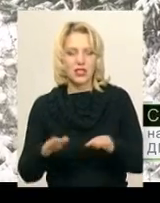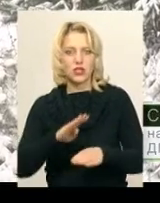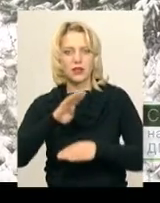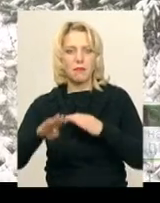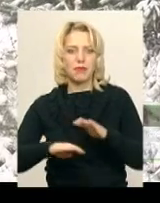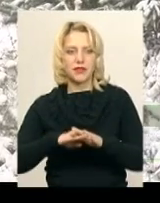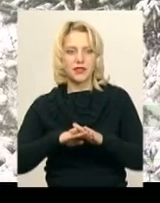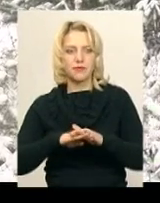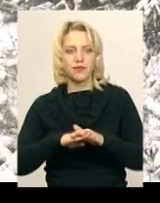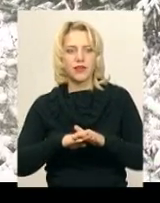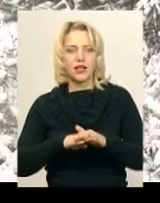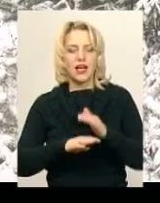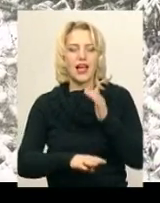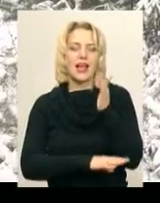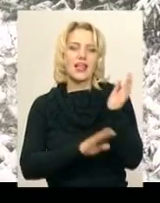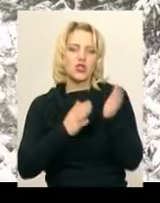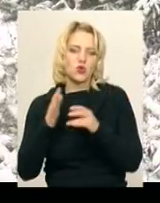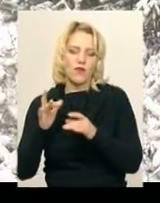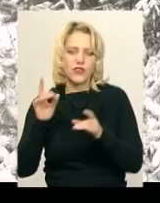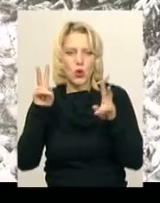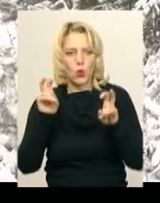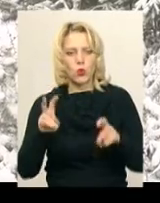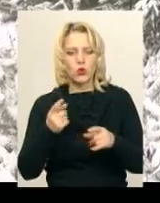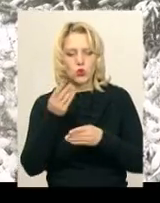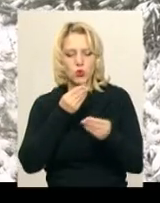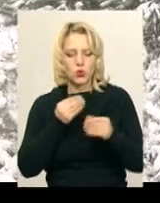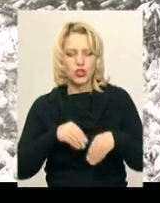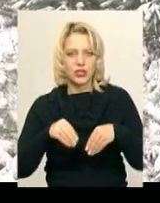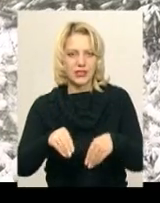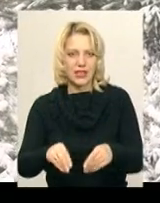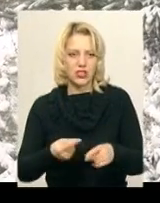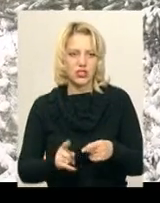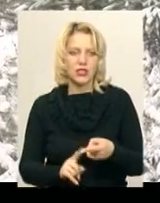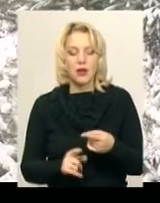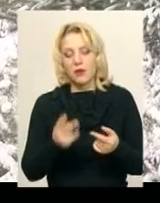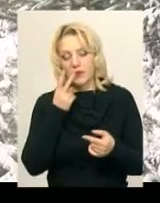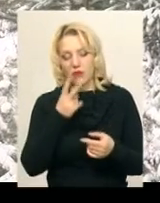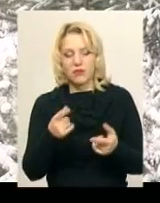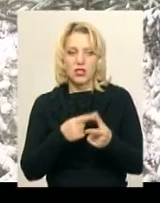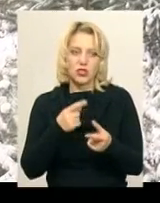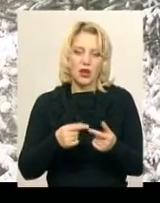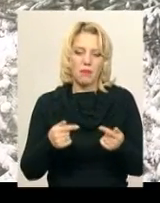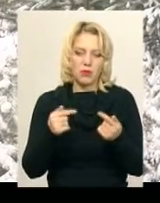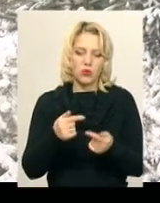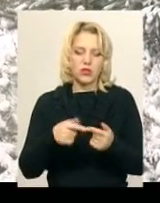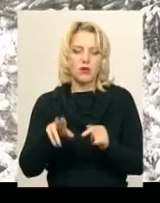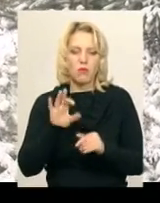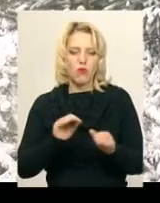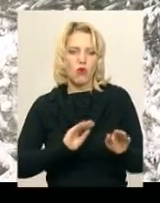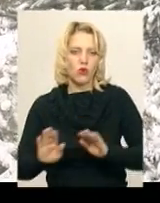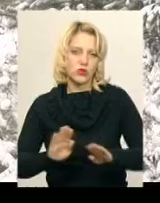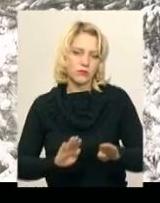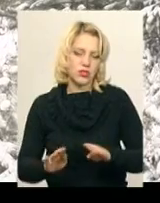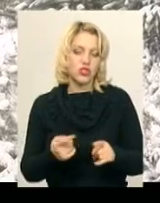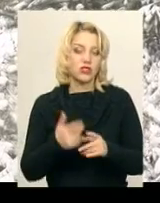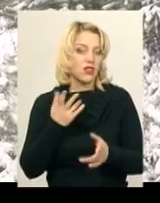лісові культури. Це штучно створене насадження. Ми приглядаємося, чи воно нам підходить по розміщенню, по густоті. Якщо